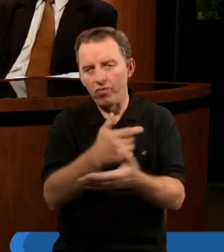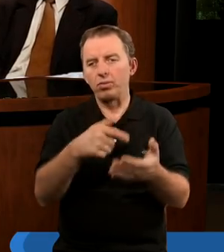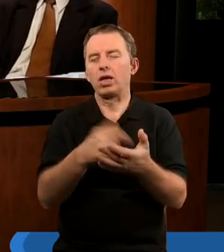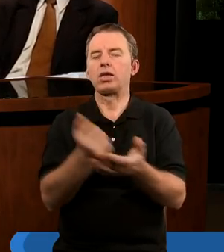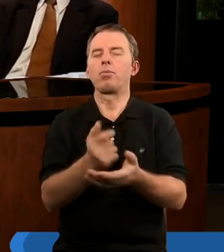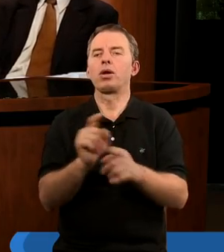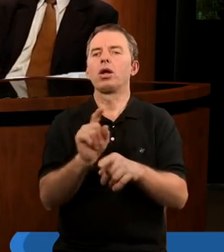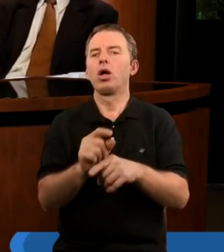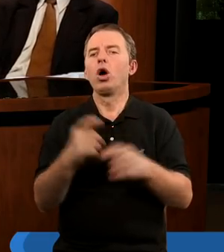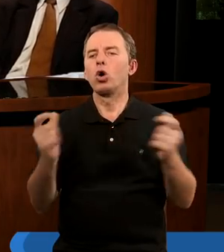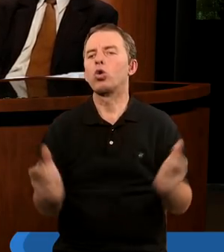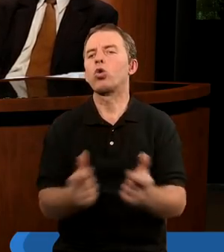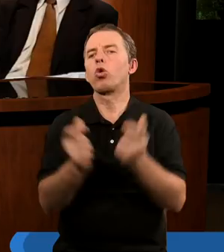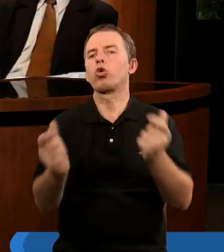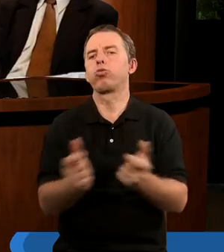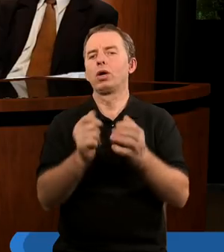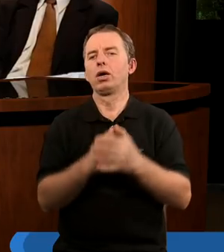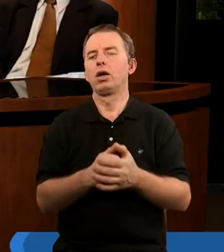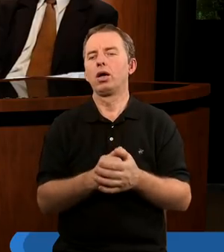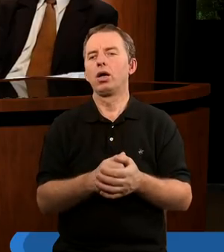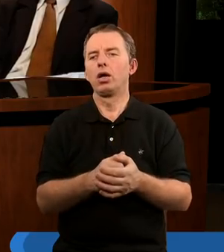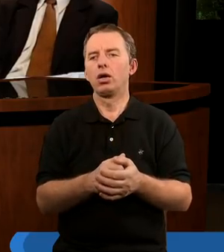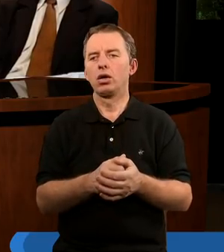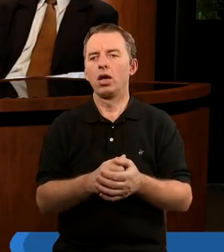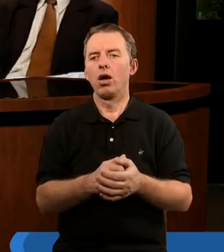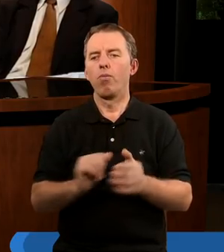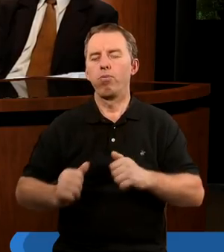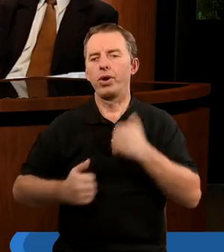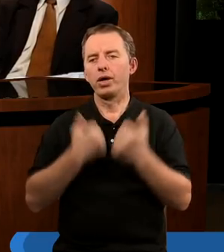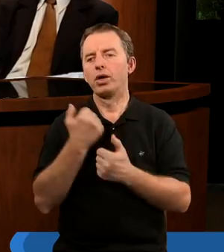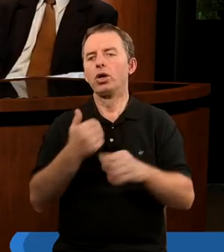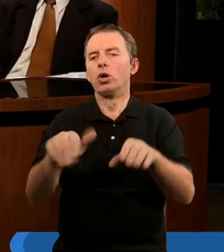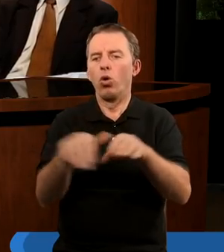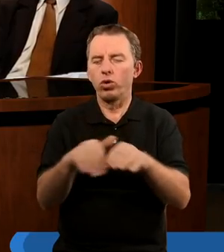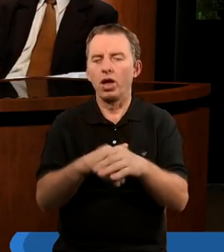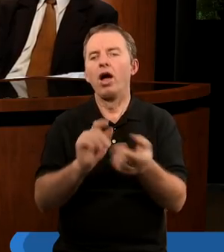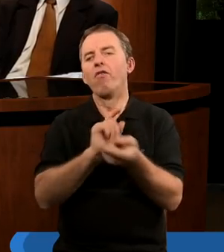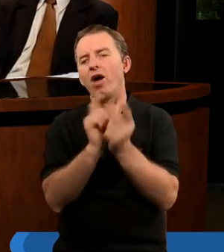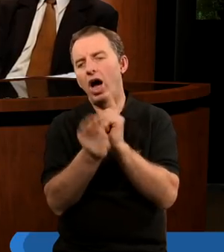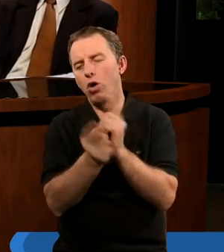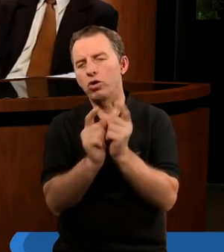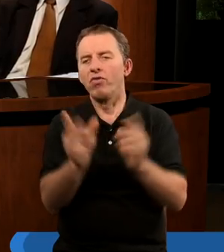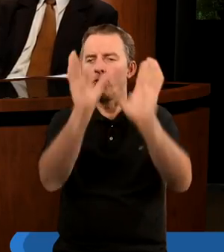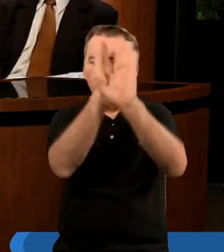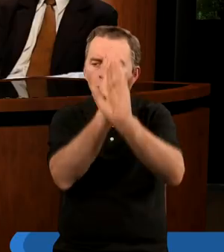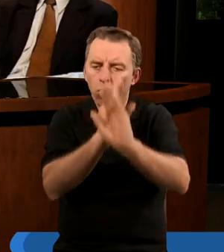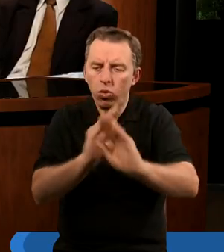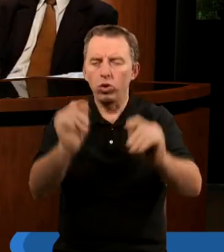Testamencie gruźb, by uczestniczyć w fałszywym kulcie.